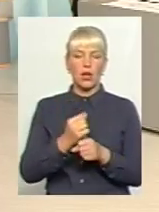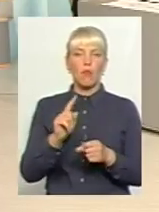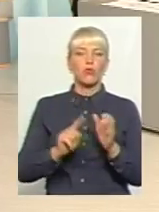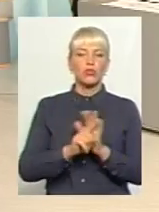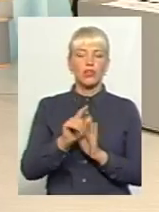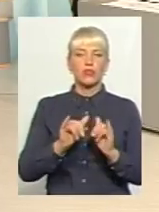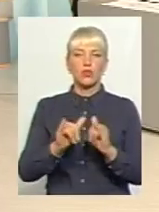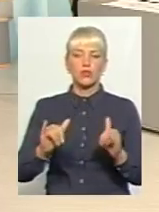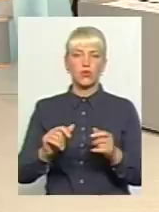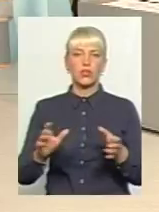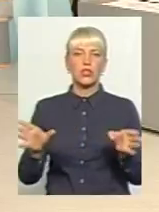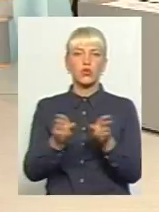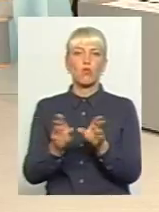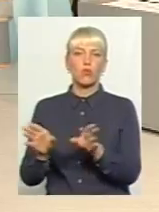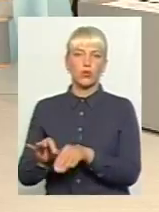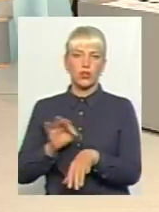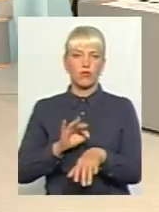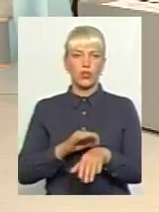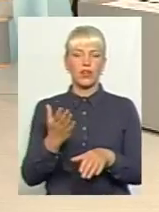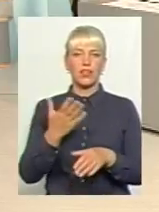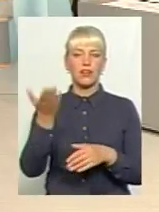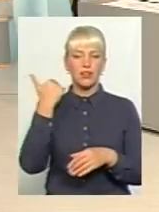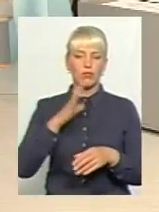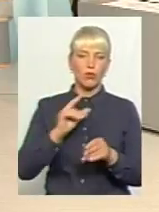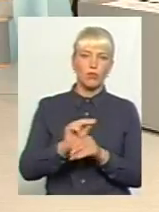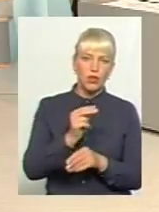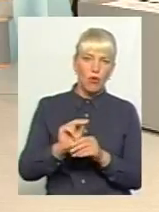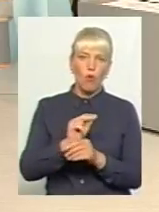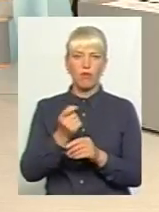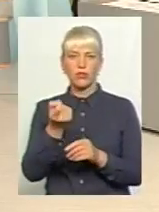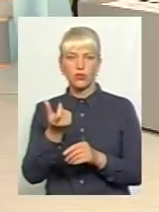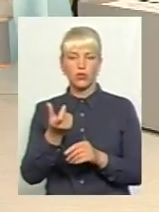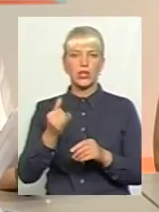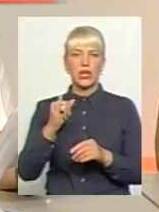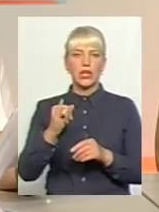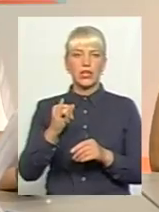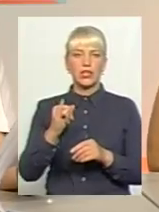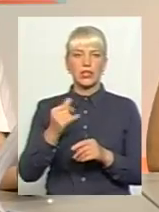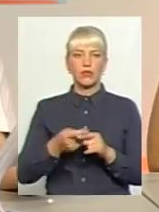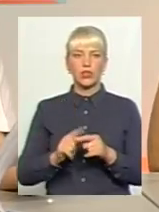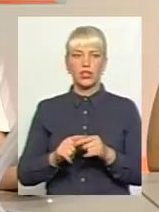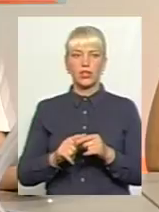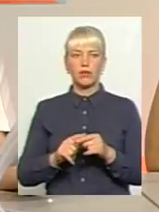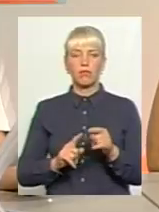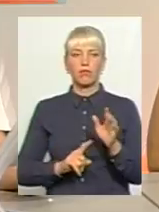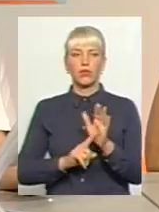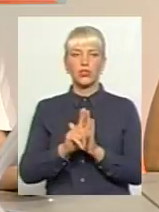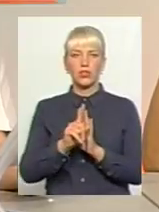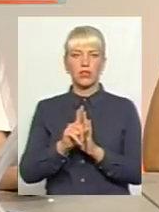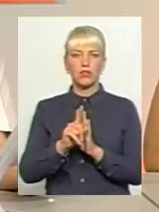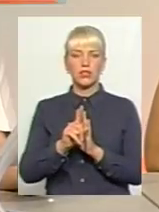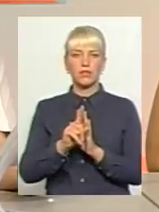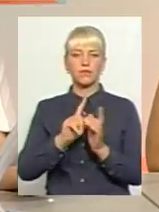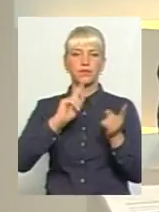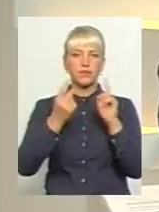хвороби, які були якісь, там, ну, заліковані, підліковані, ще якісь. Вони просто починають, ну, виходити в страшну картину.